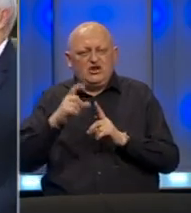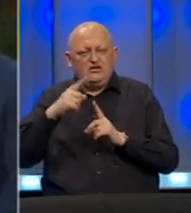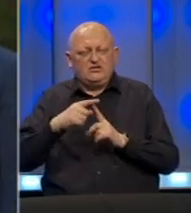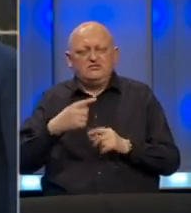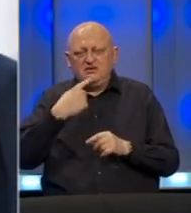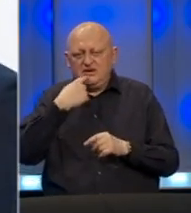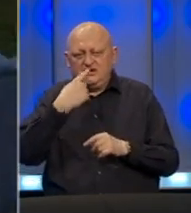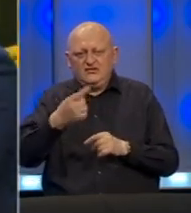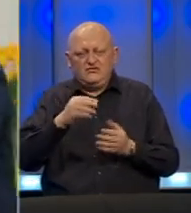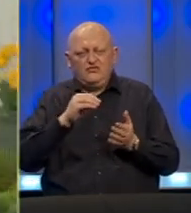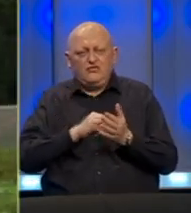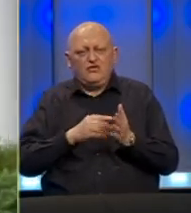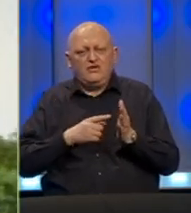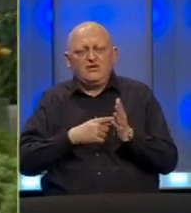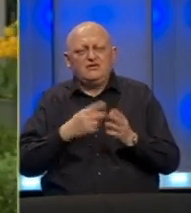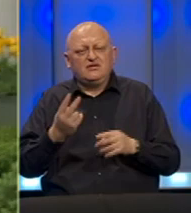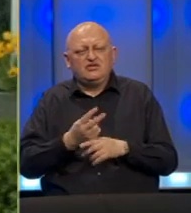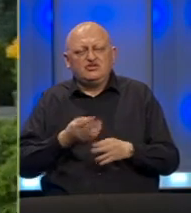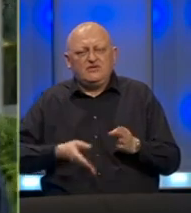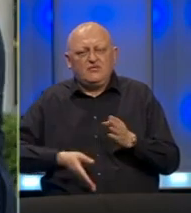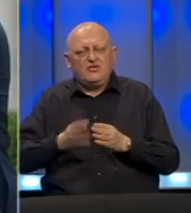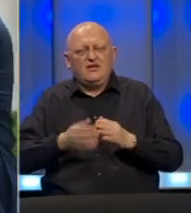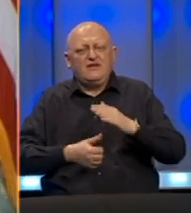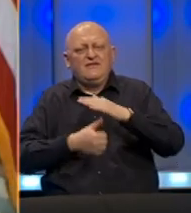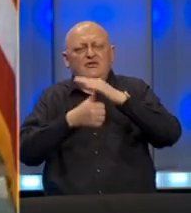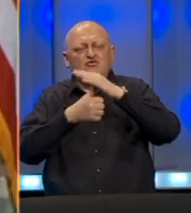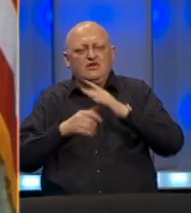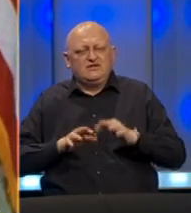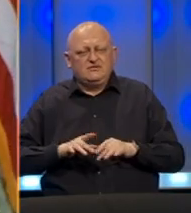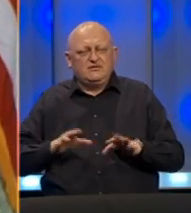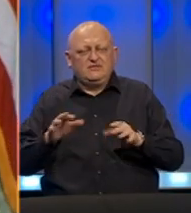poručio je da brojevi pokazuju da je zemlja prošla vrhunac pandemije.